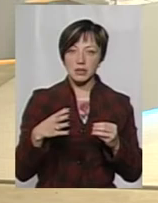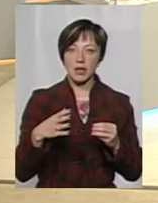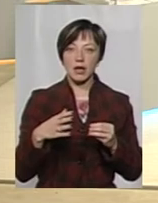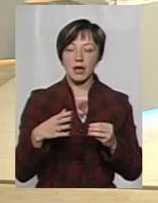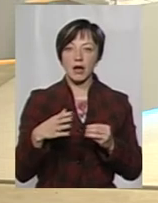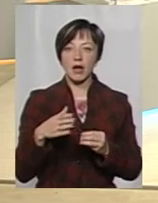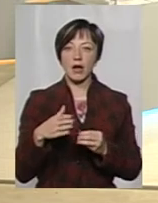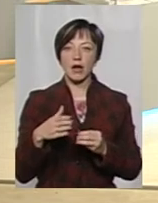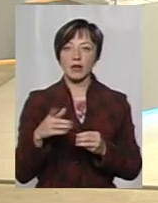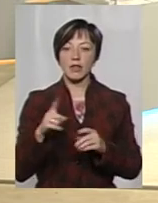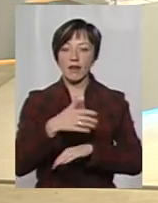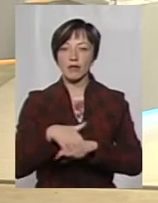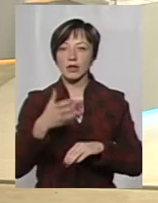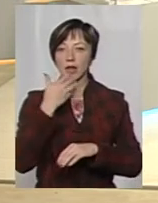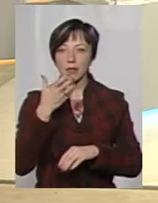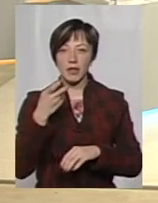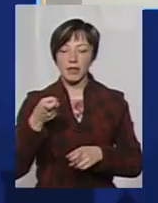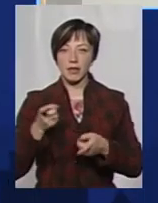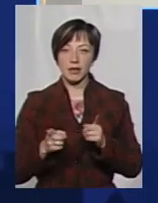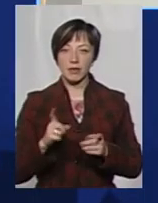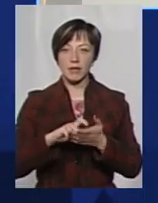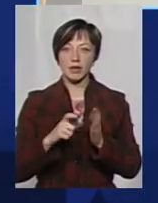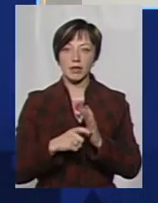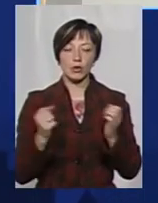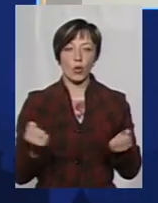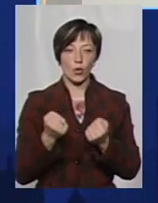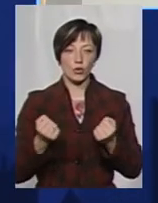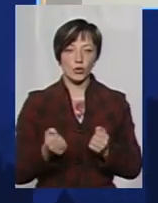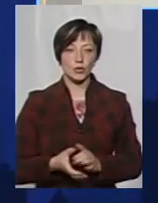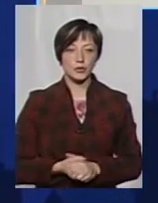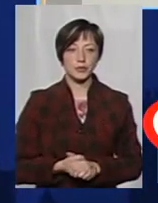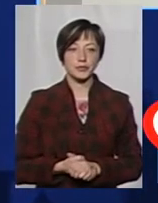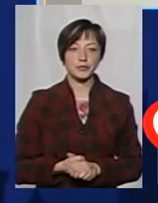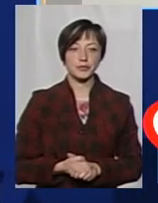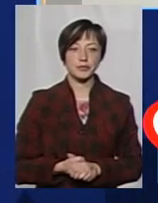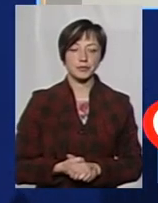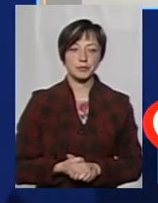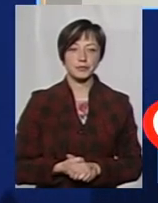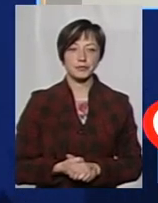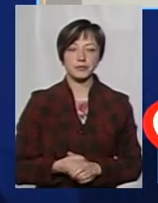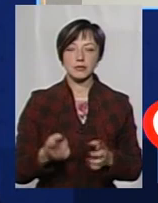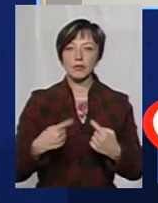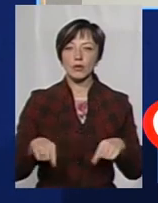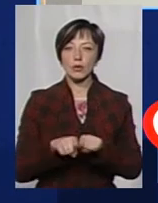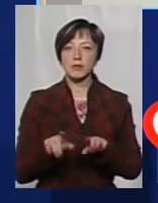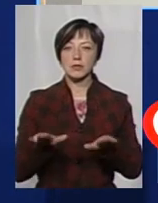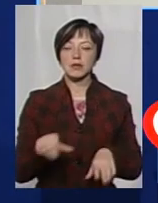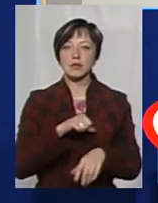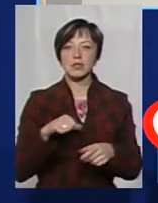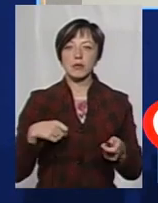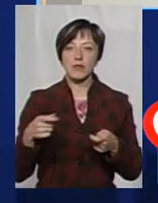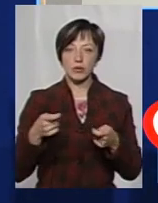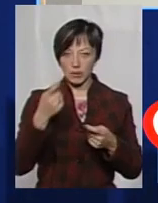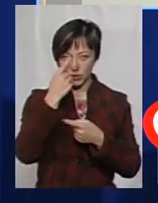Відмовка про те, що на вулиці ще тепло не діє, тому що у квартирах холодно. Справа в що органи місцевого добивання я вже